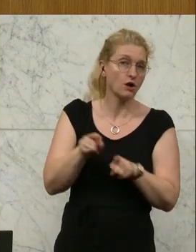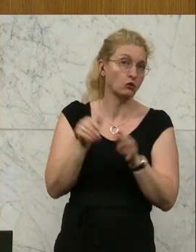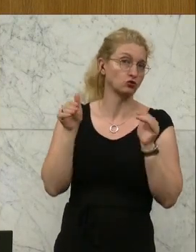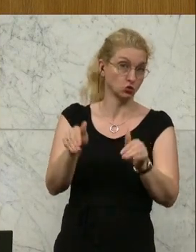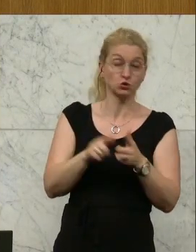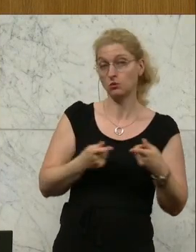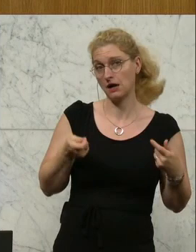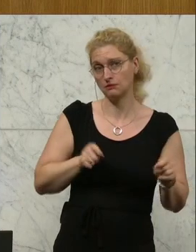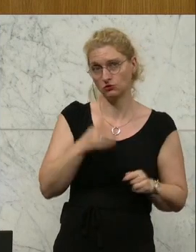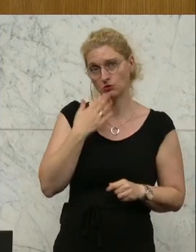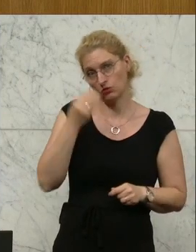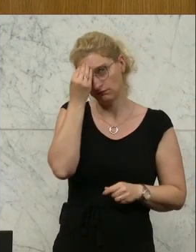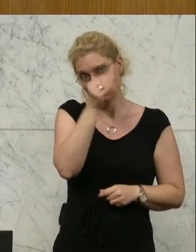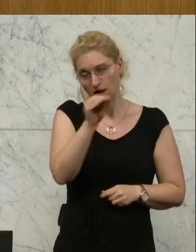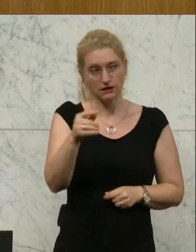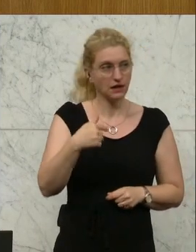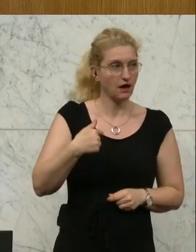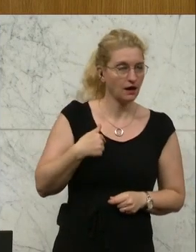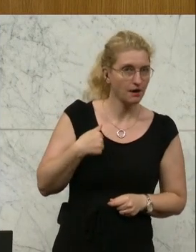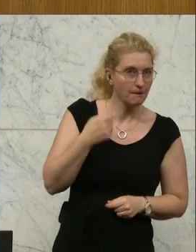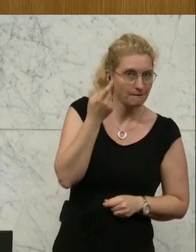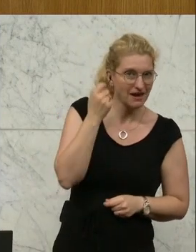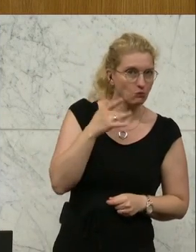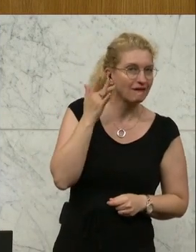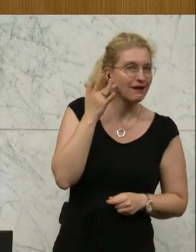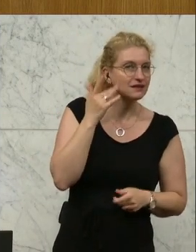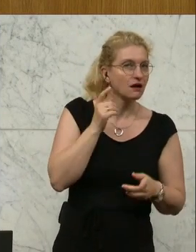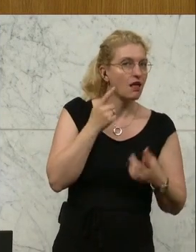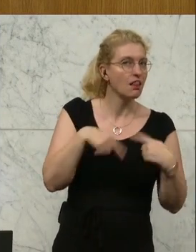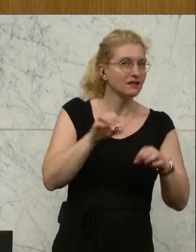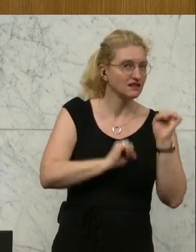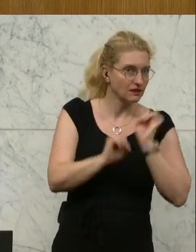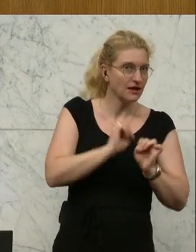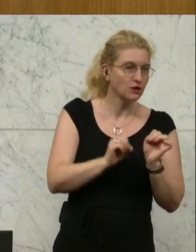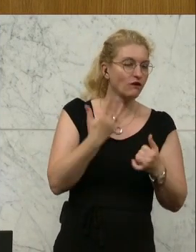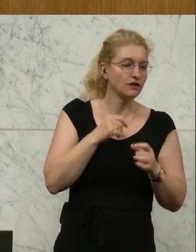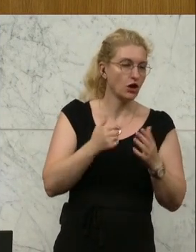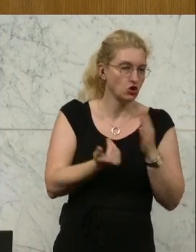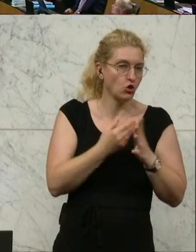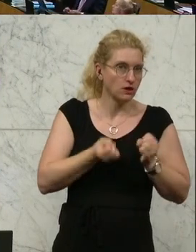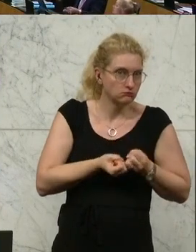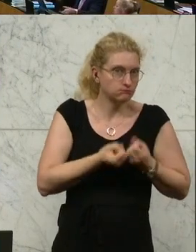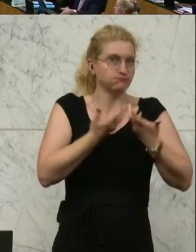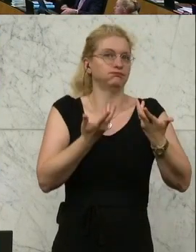sagen, im Übrigen bin ich der Meinung, dass der geistigen Landesverteidigung wieder neues Leben eingehaucht werden sollte. Dankeschön.